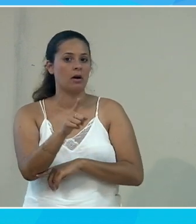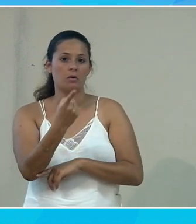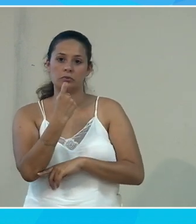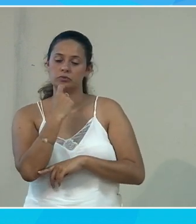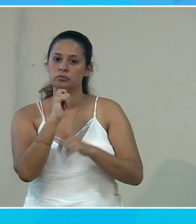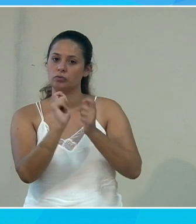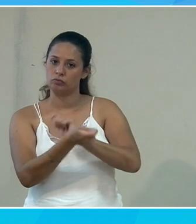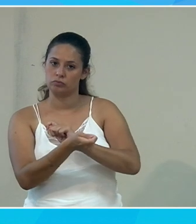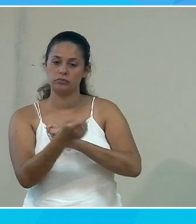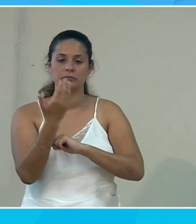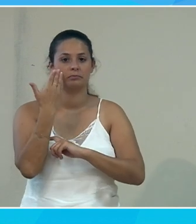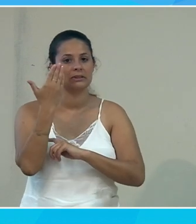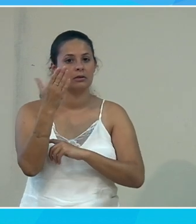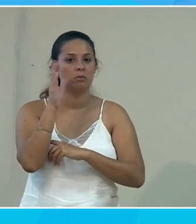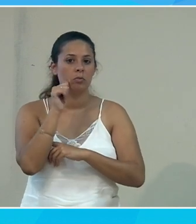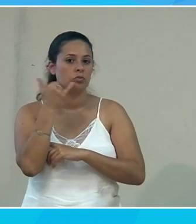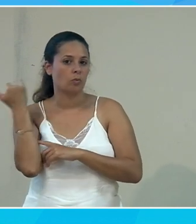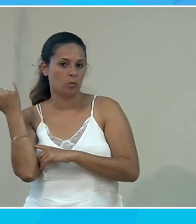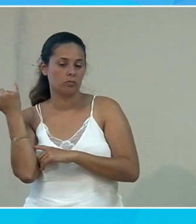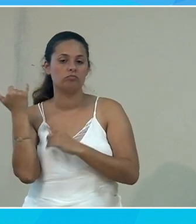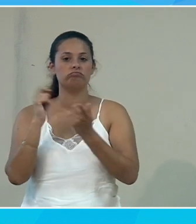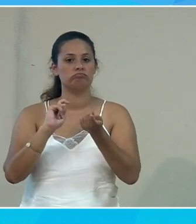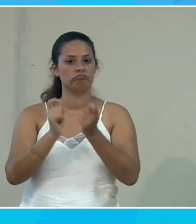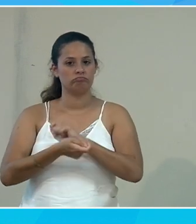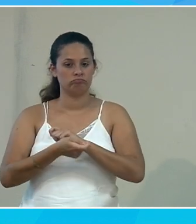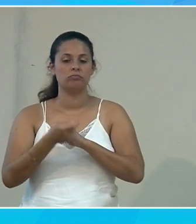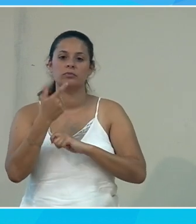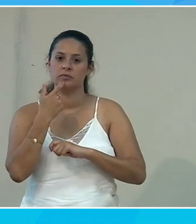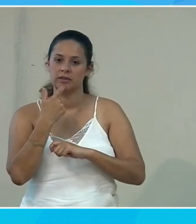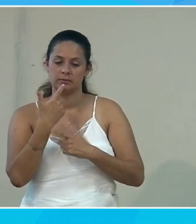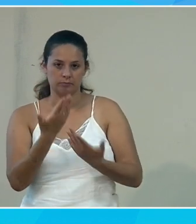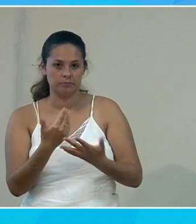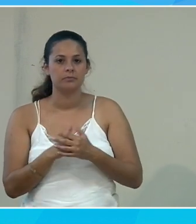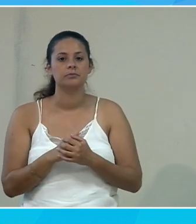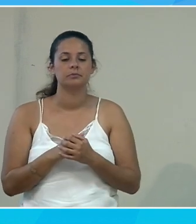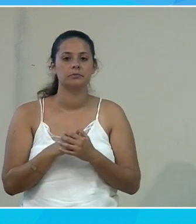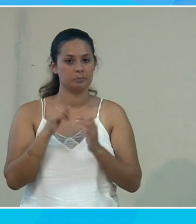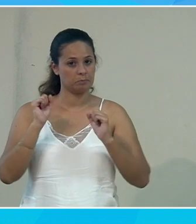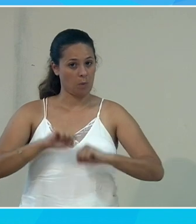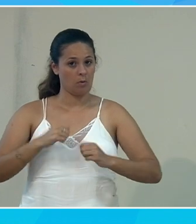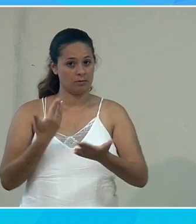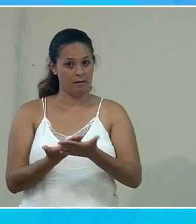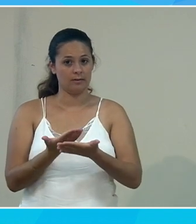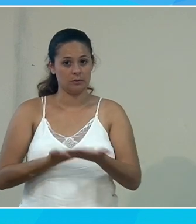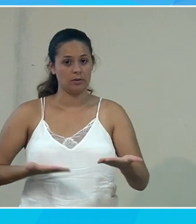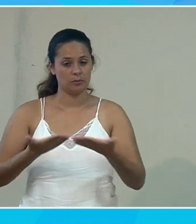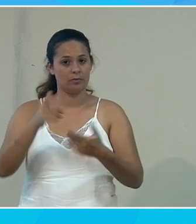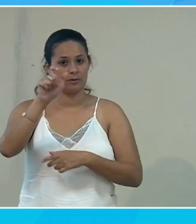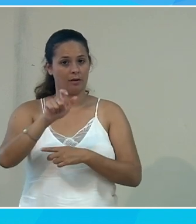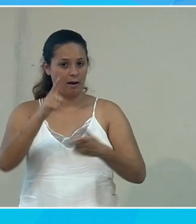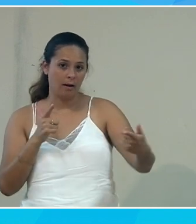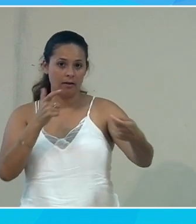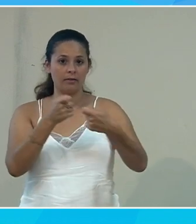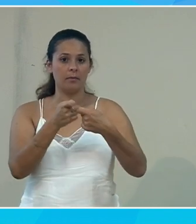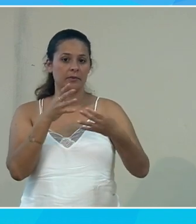autre chose. Si je ne vois pas le bleu ou le jaune, je vais faire autre chose. Et donc, je vais pouvoir comme ça permettre à quelqu'un d'adapter